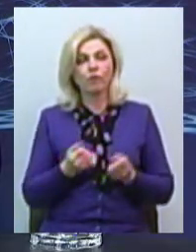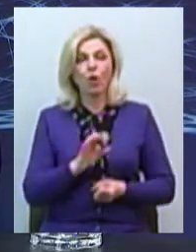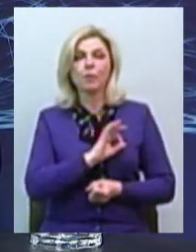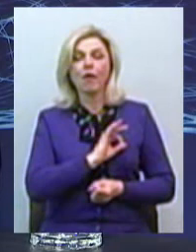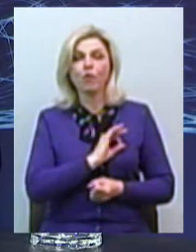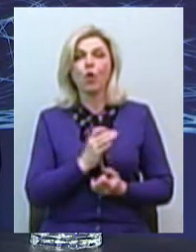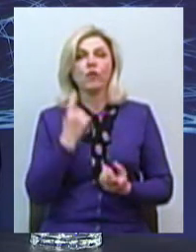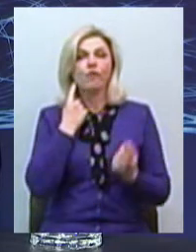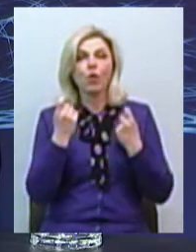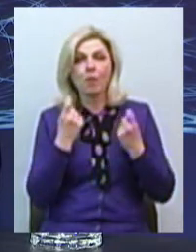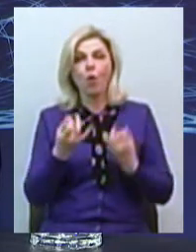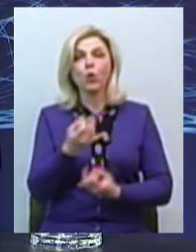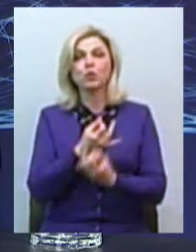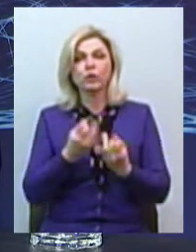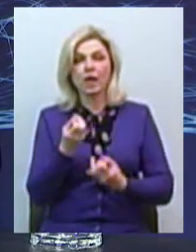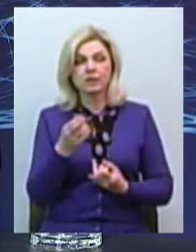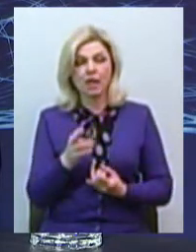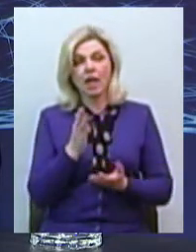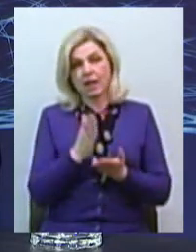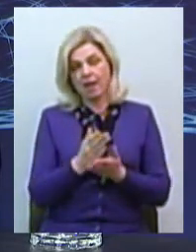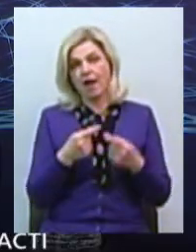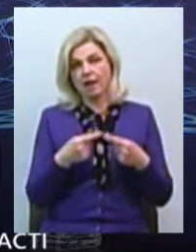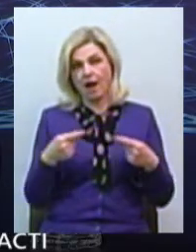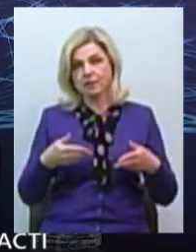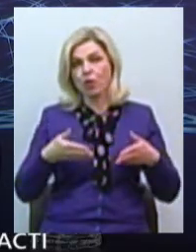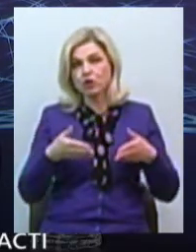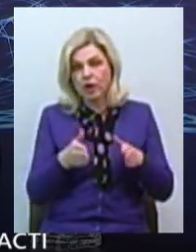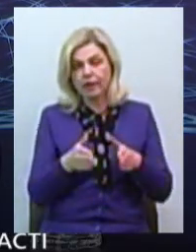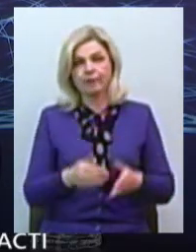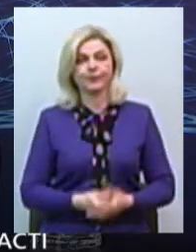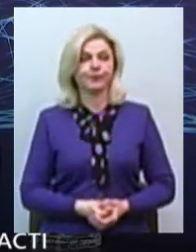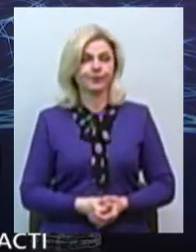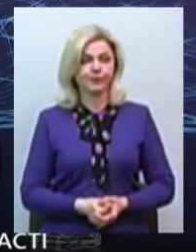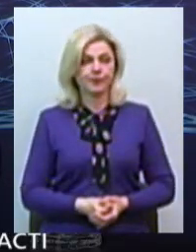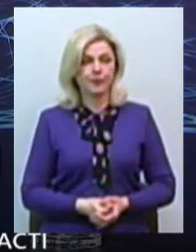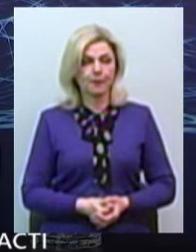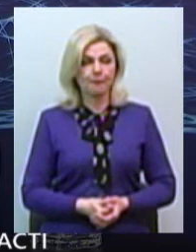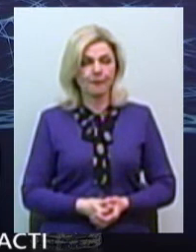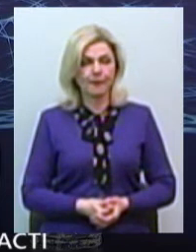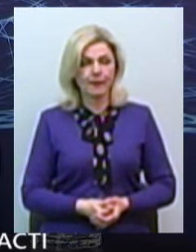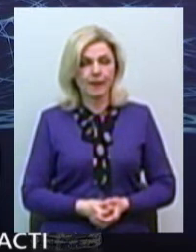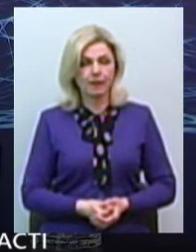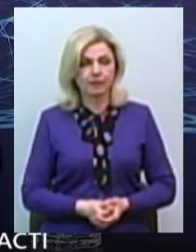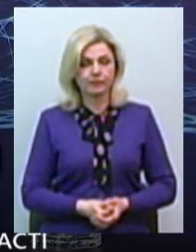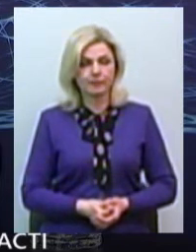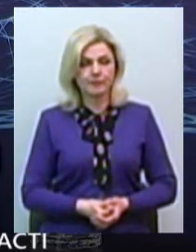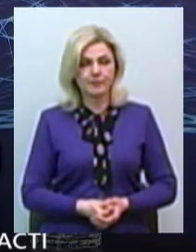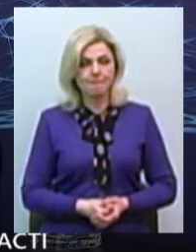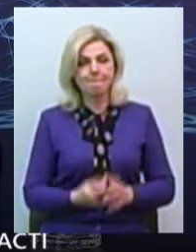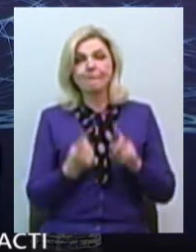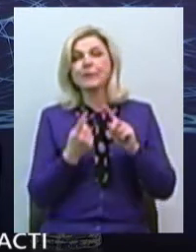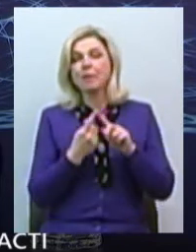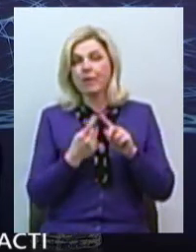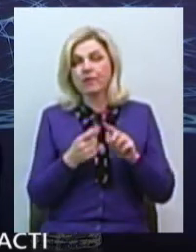інформацію, правову консультацію. Є різні шляхи, які зараз було в цьому ролику презентовано абсолютно вірно і чітко. В першу